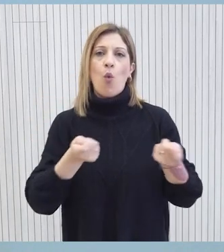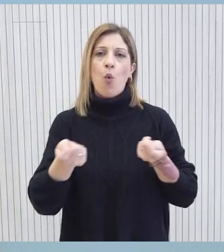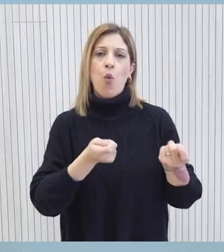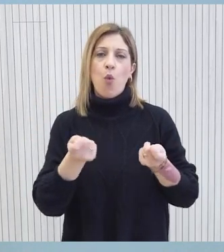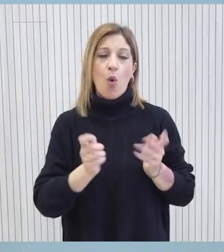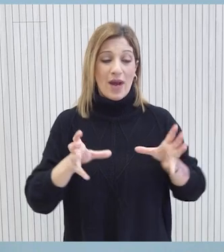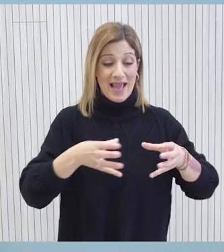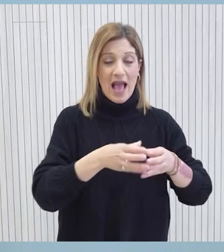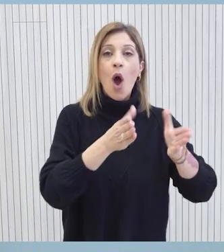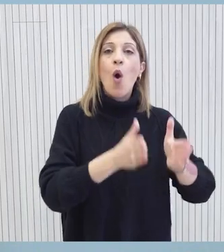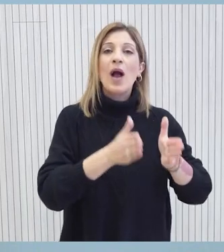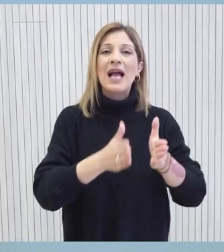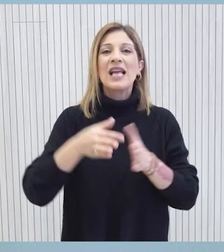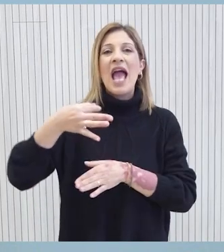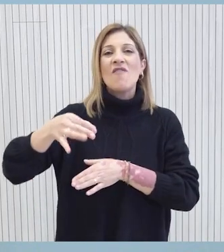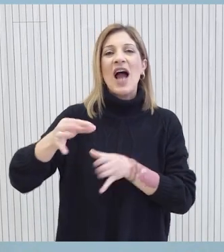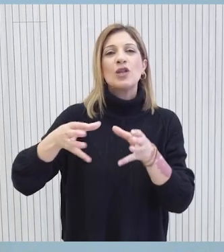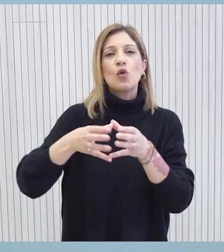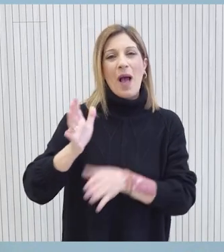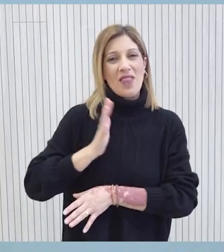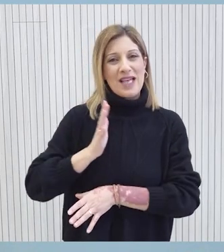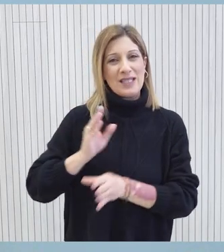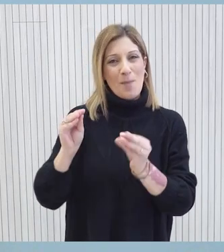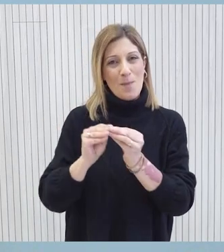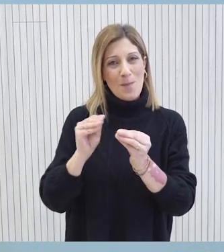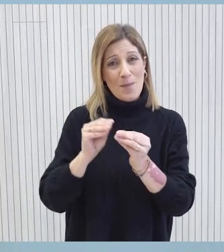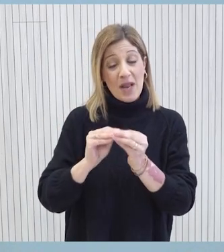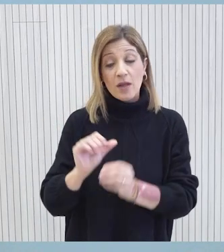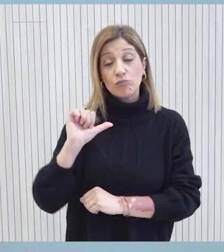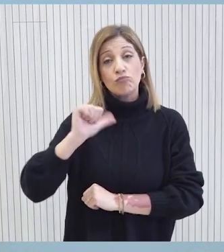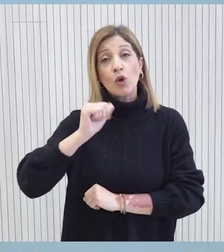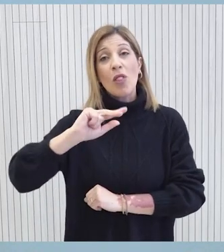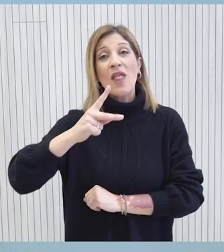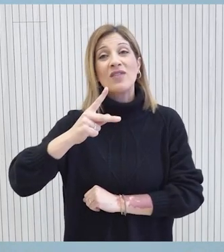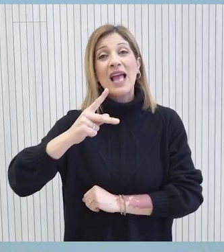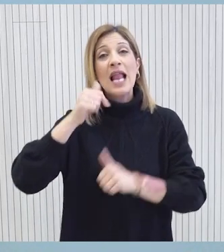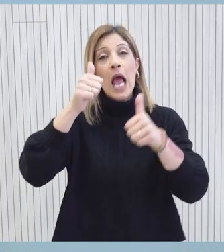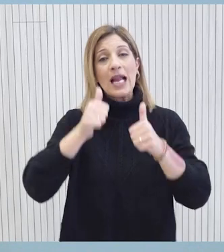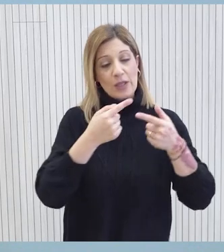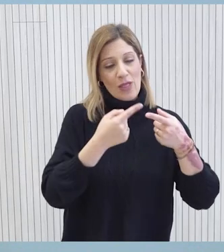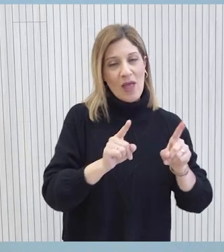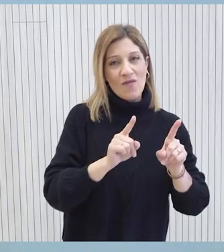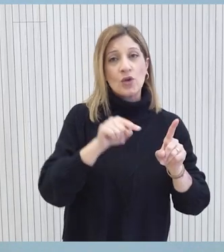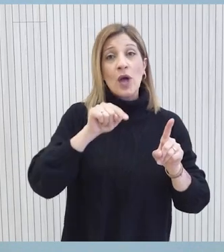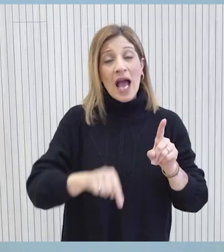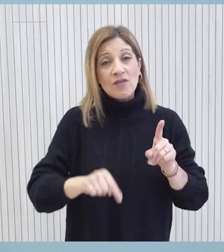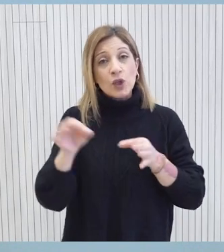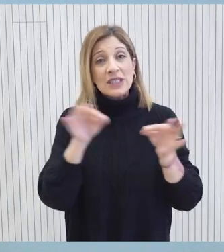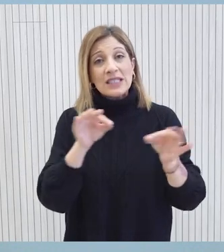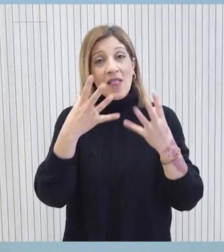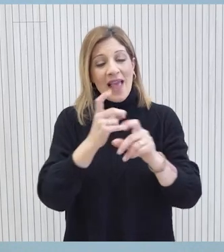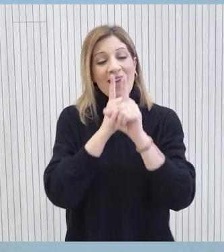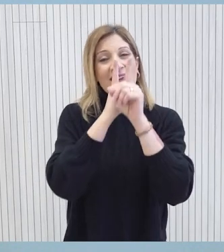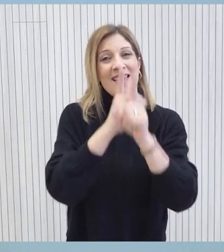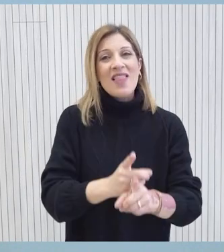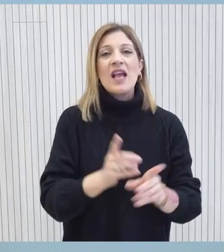κατηγορίες που αφορούν ευάλωτες ομάδες πληθυσμού σε σχέση με την πρώτη και την δεύτερη προκήρυξη. Και συγκεκριμένα στο σχέδιο υπάρχουν ειδικές